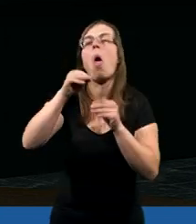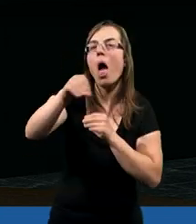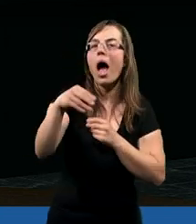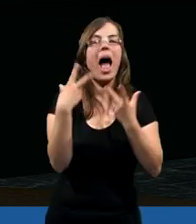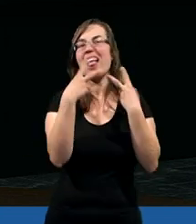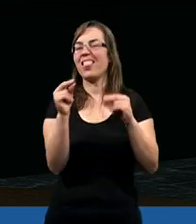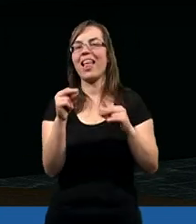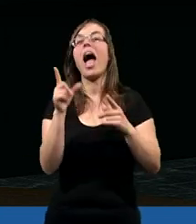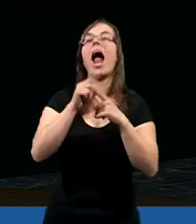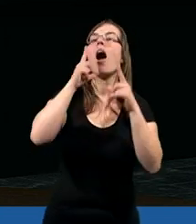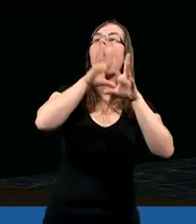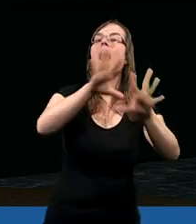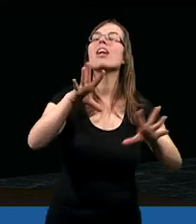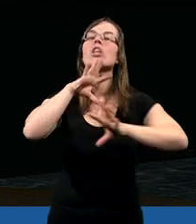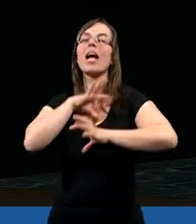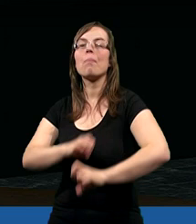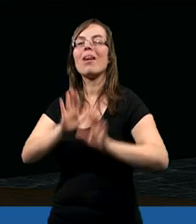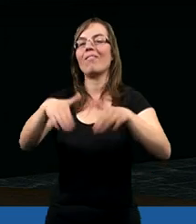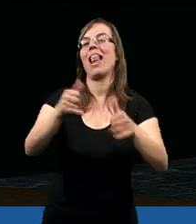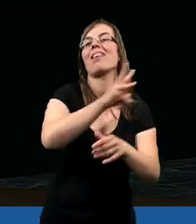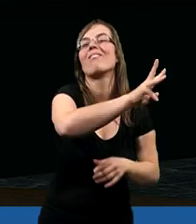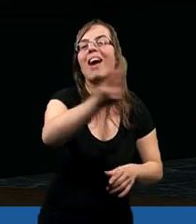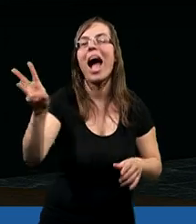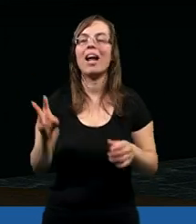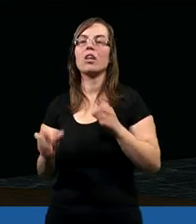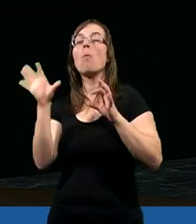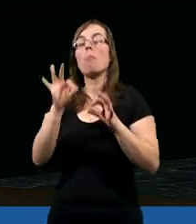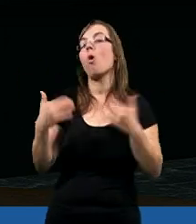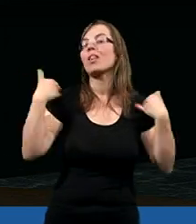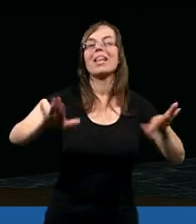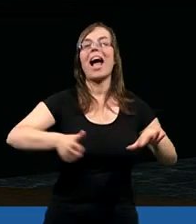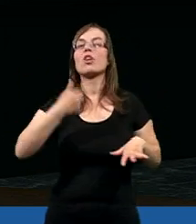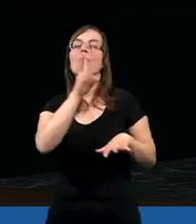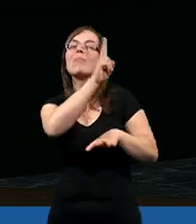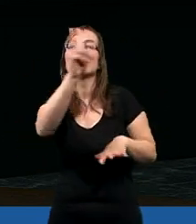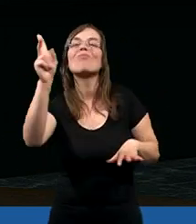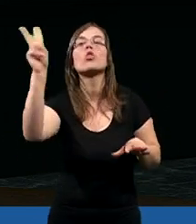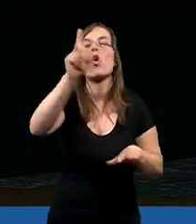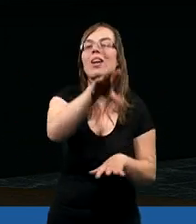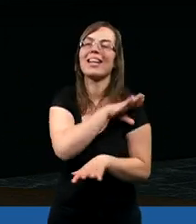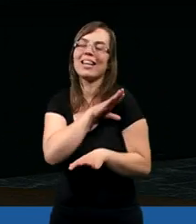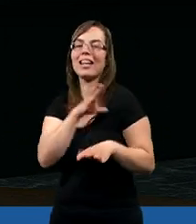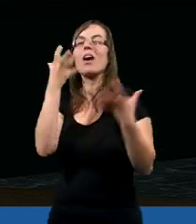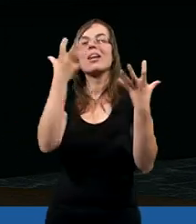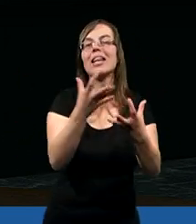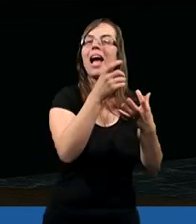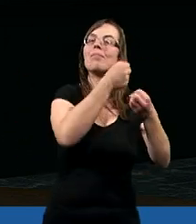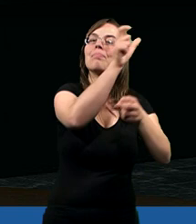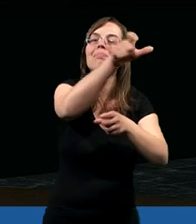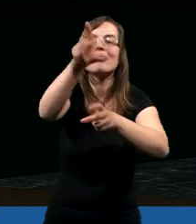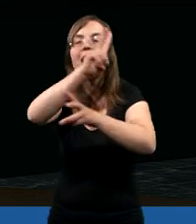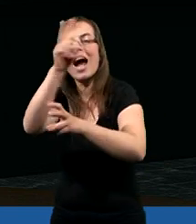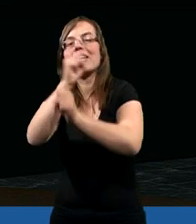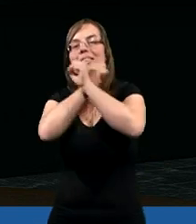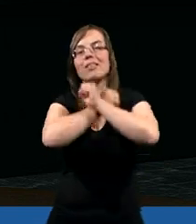że zwleka, lecz okazuje cierpliwość względem was, bo nie chce, aby ktokolwiek zginął, lecz